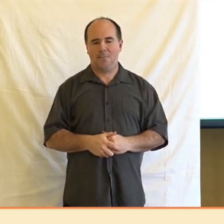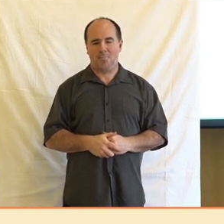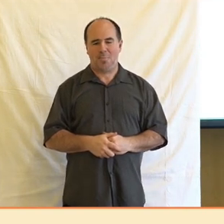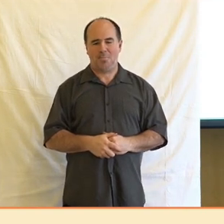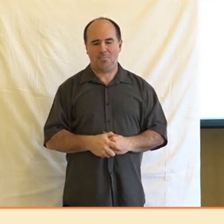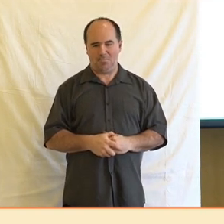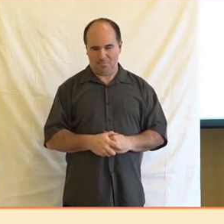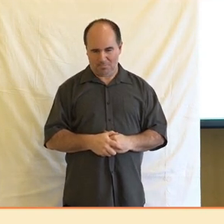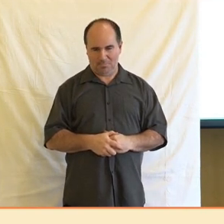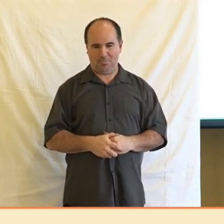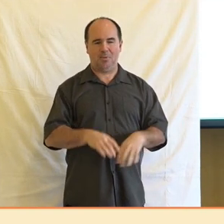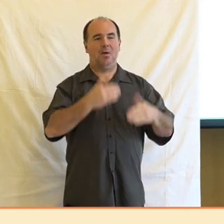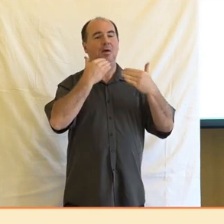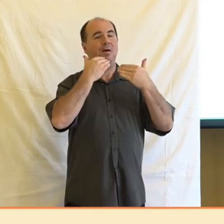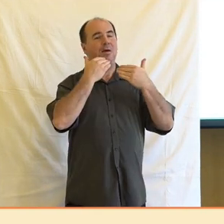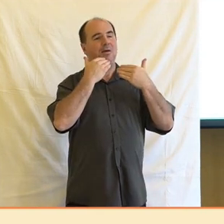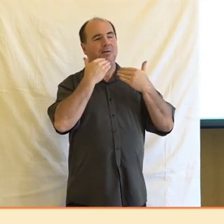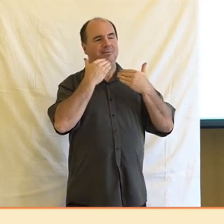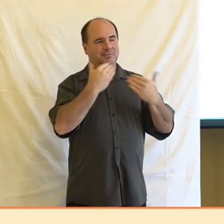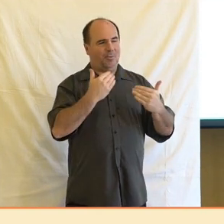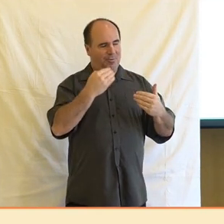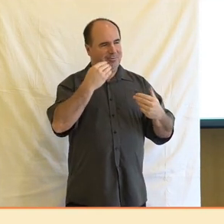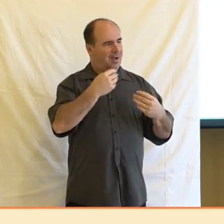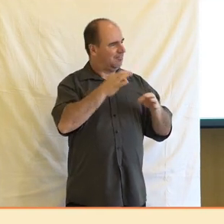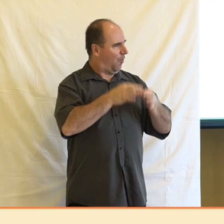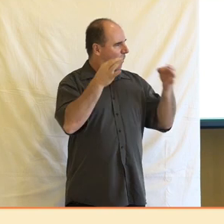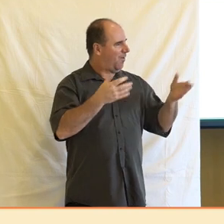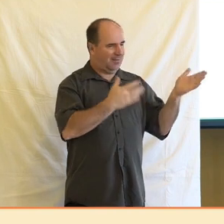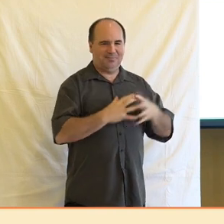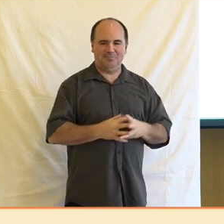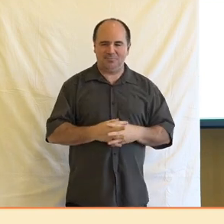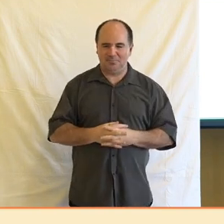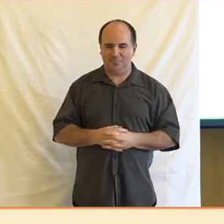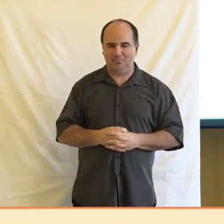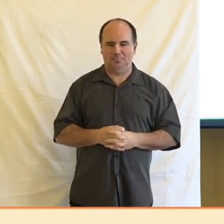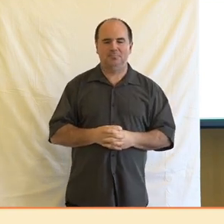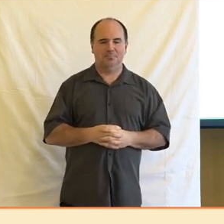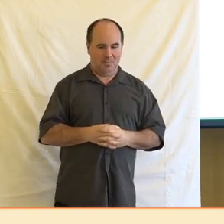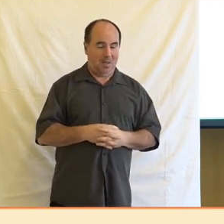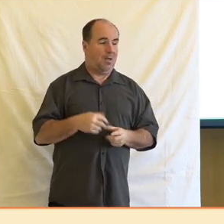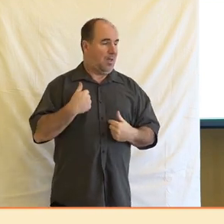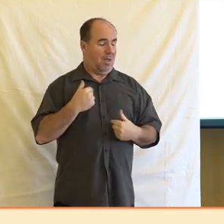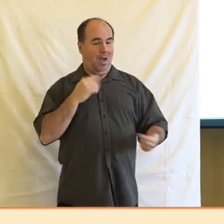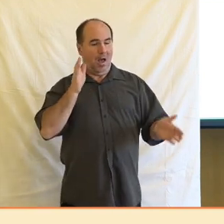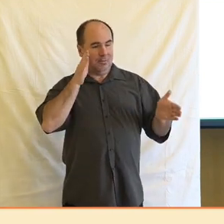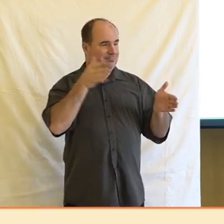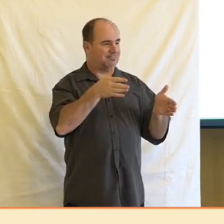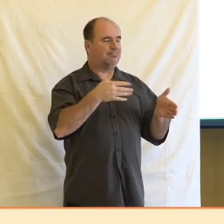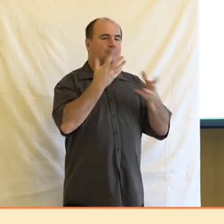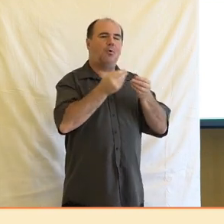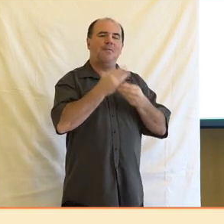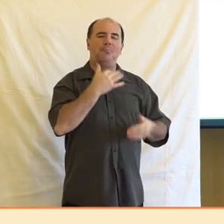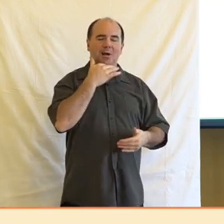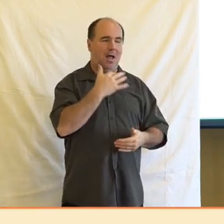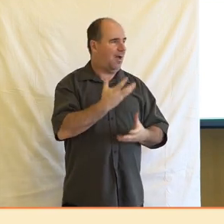Tak já děkuju za slovo. Já se teda v tom svém příspěvku zaměřím na to, že